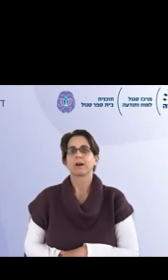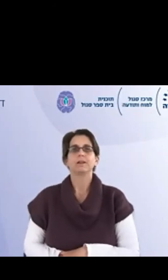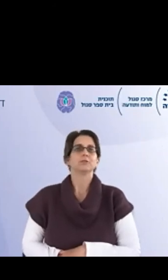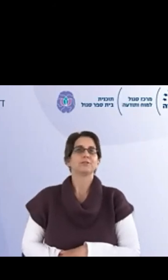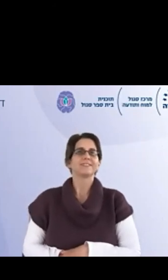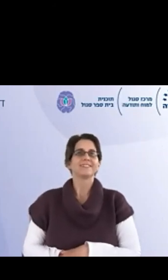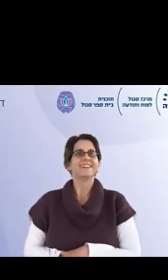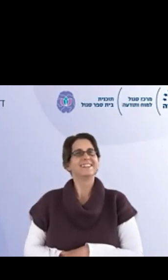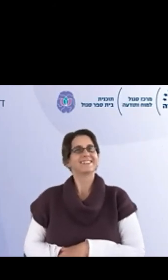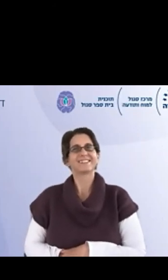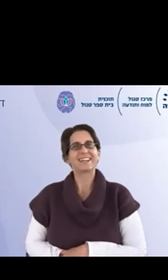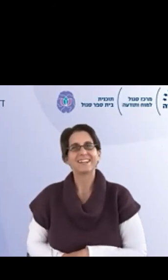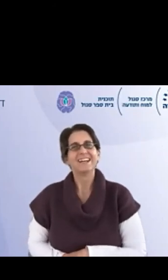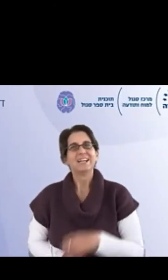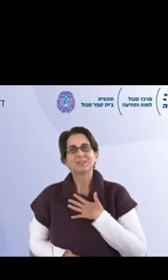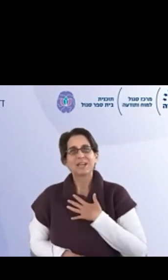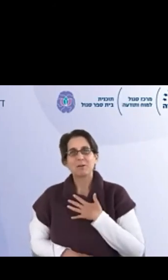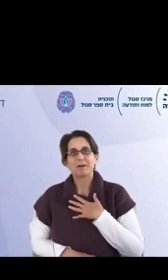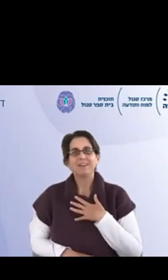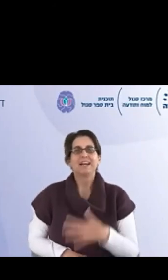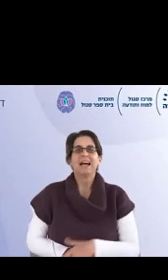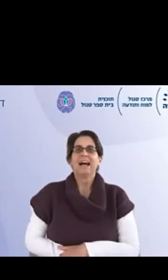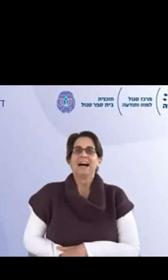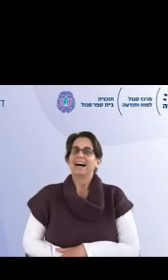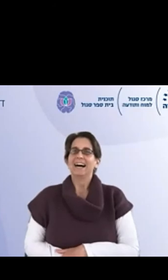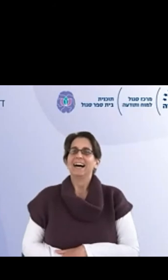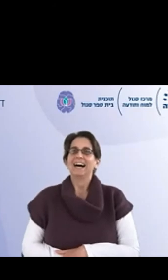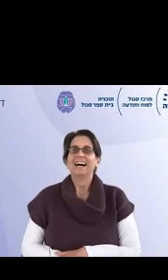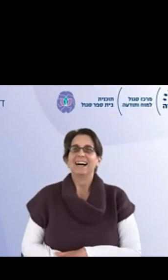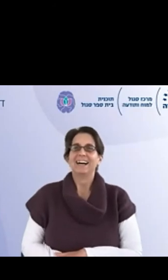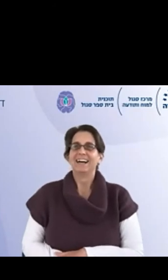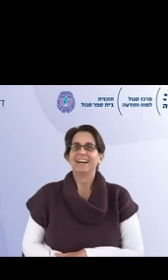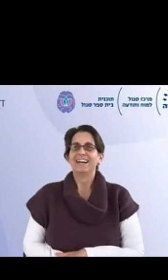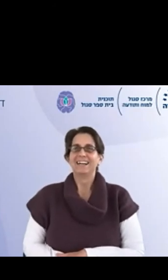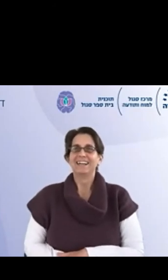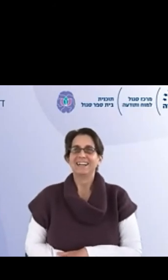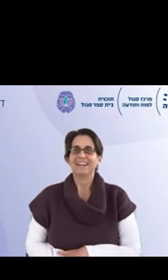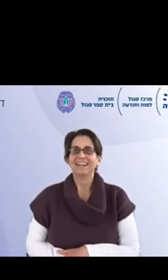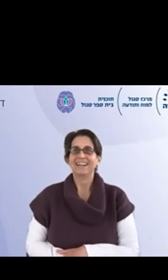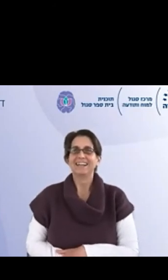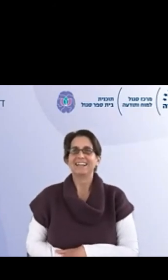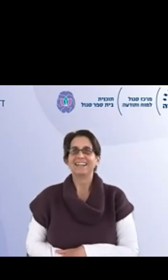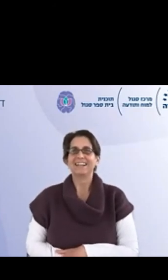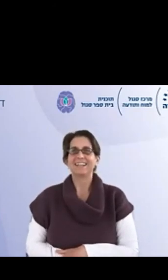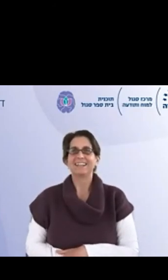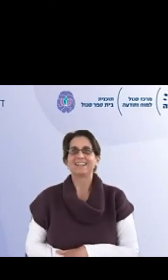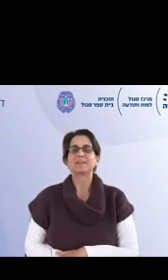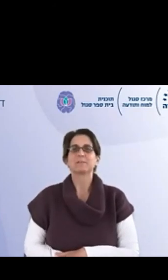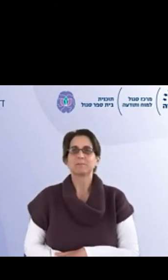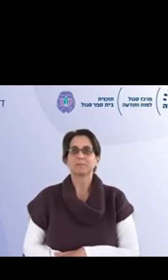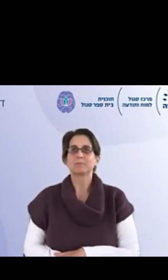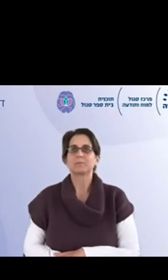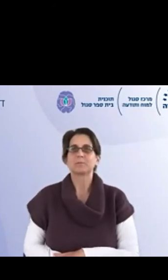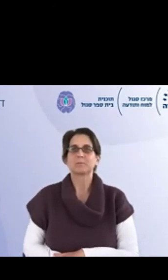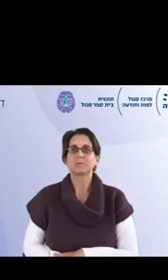אה יופי, תודה רבה באמת אני גם נפגשתי באחד המודלים מאוד מעניינים, מסקרים אני